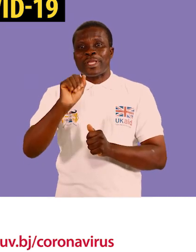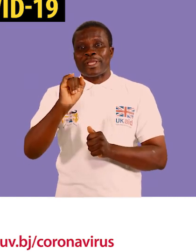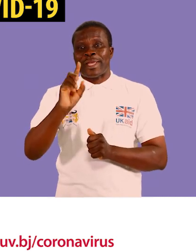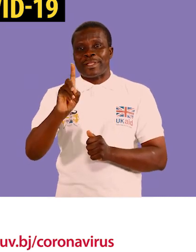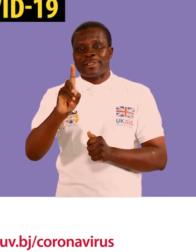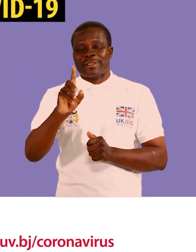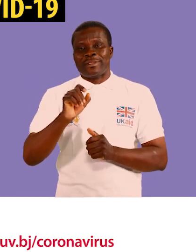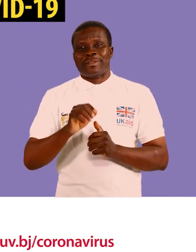UKED Et puis la